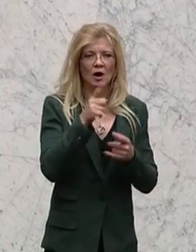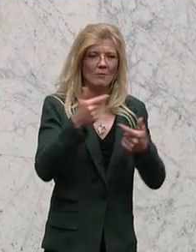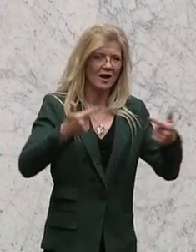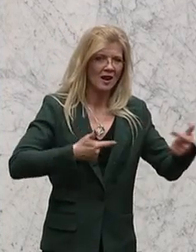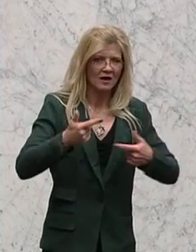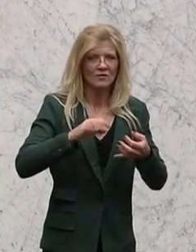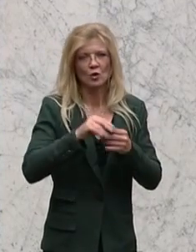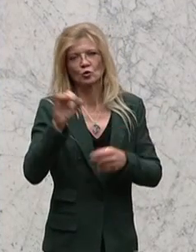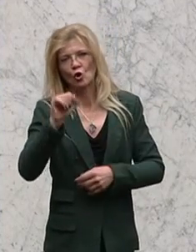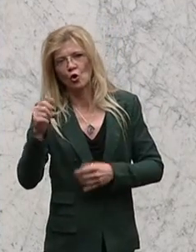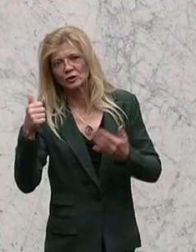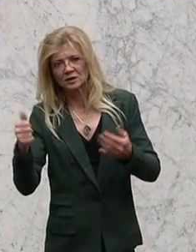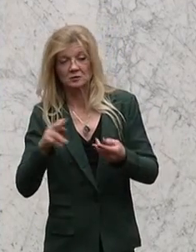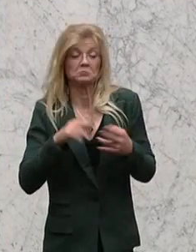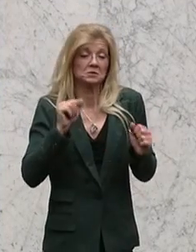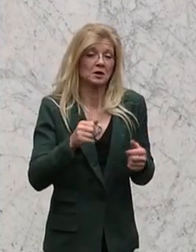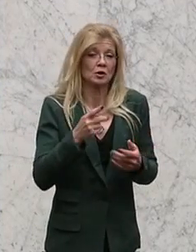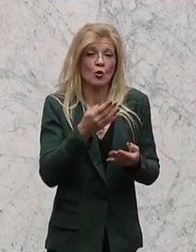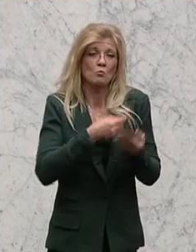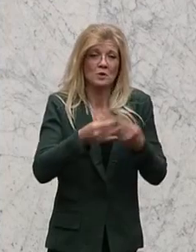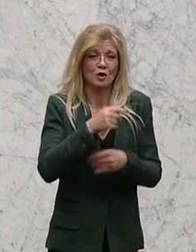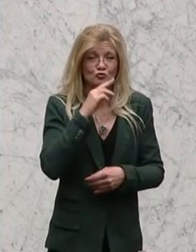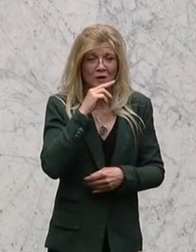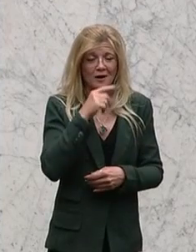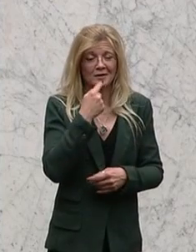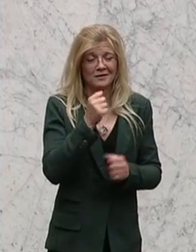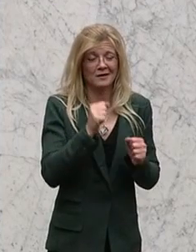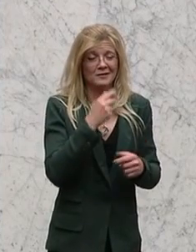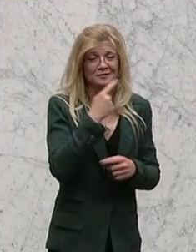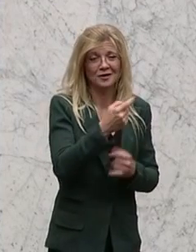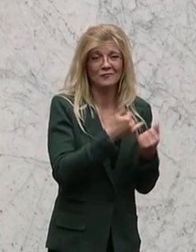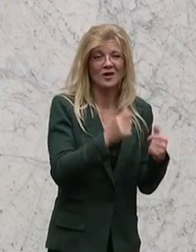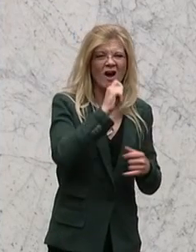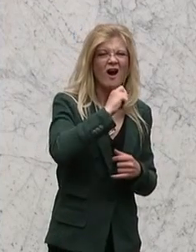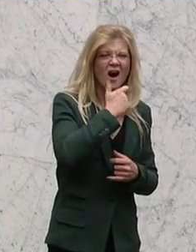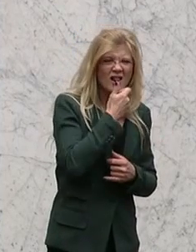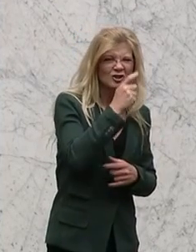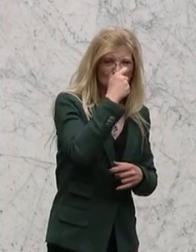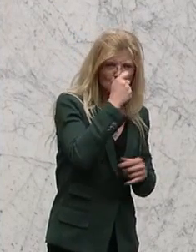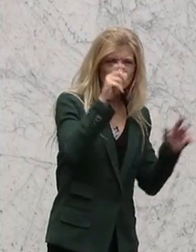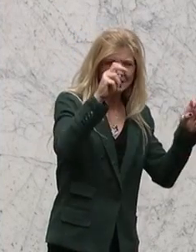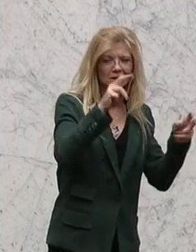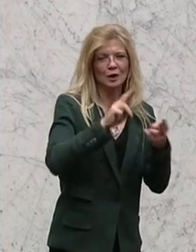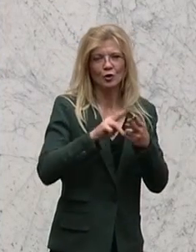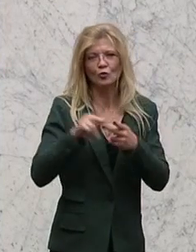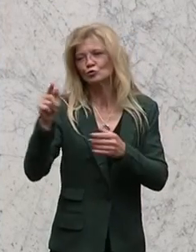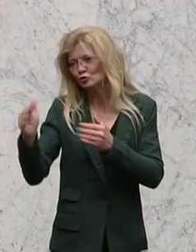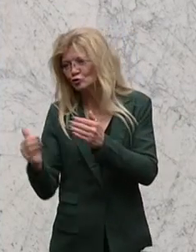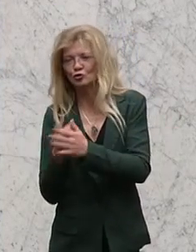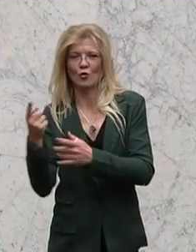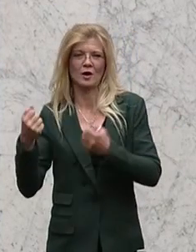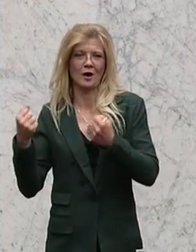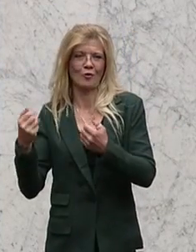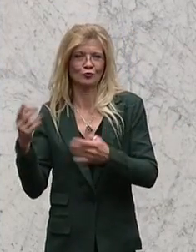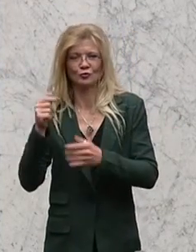Umgangssprachlich kann man sagen, die alten Stinker und die neuen modernen Fahrzeuge, die deutlich weniger die Umwelt belasten. Ich halte das für nachrangig. Was aber für